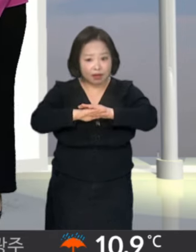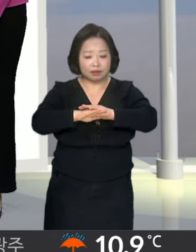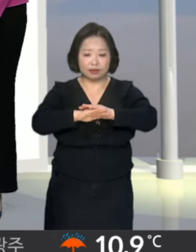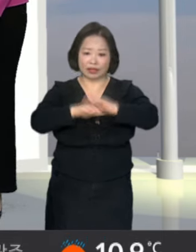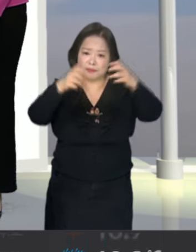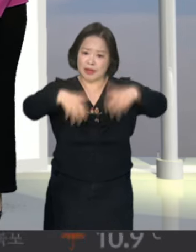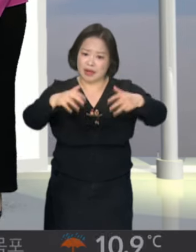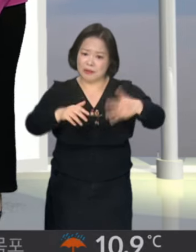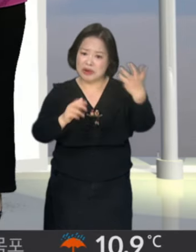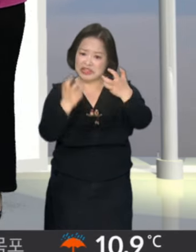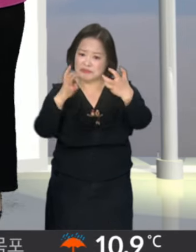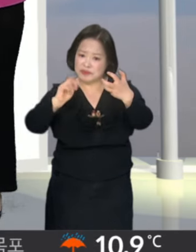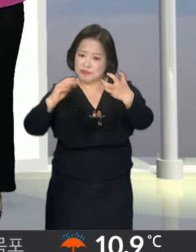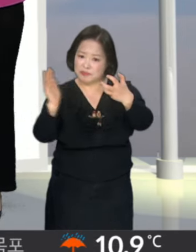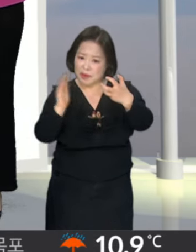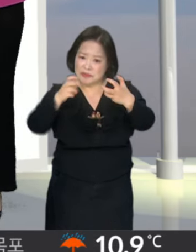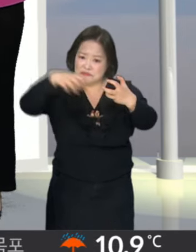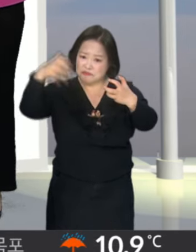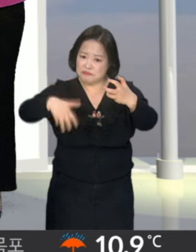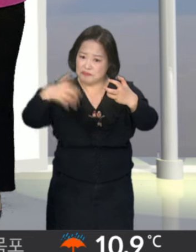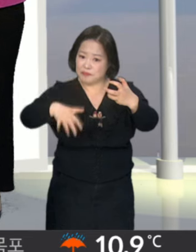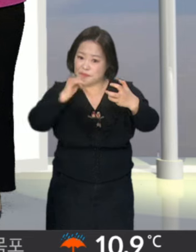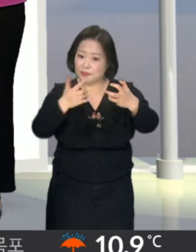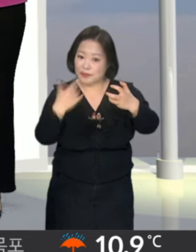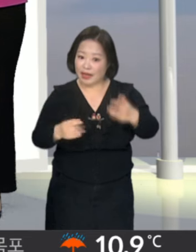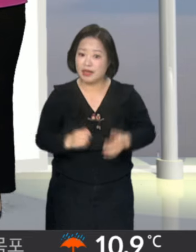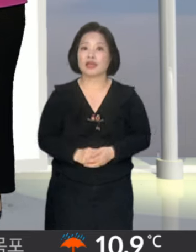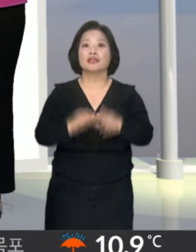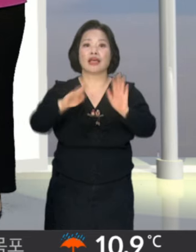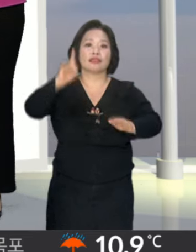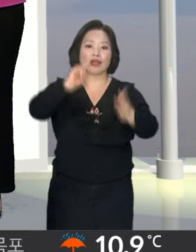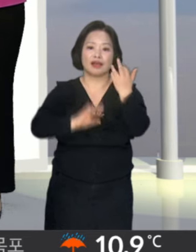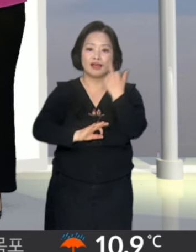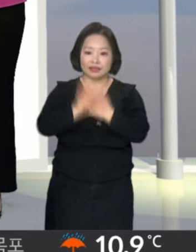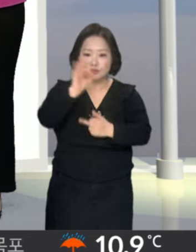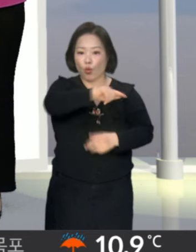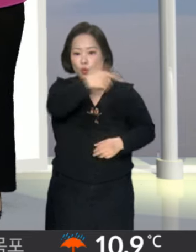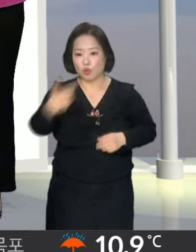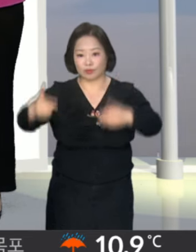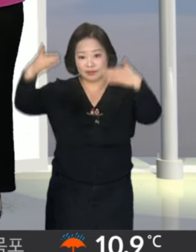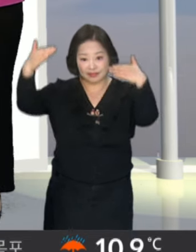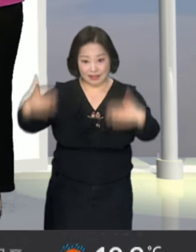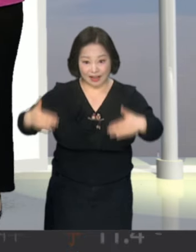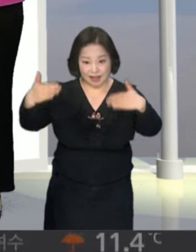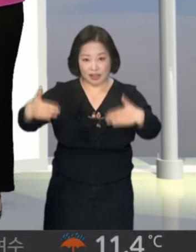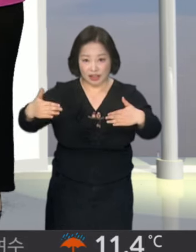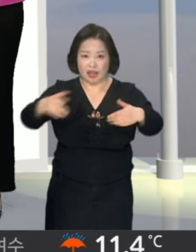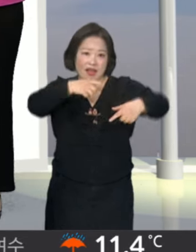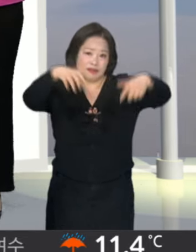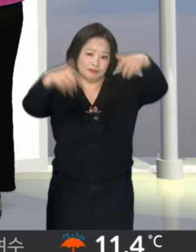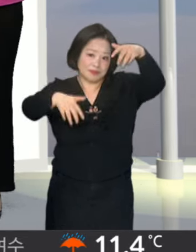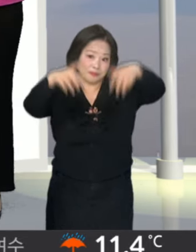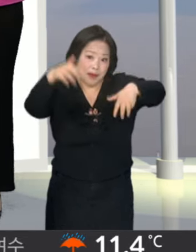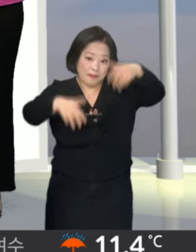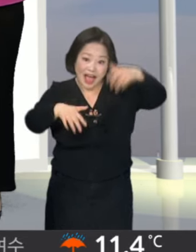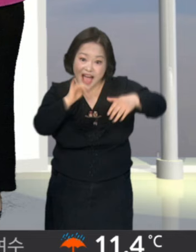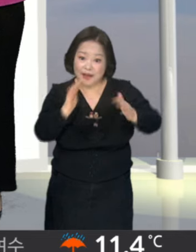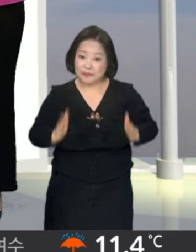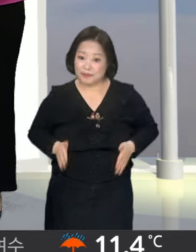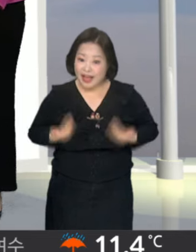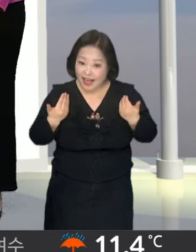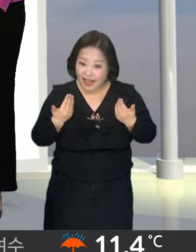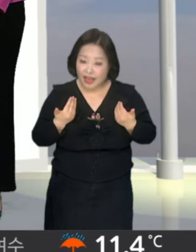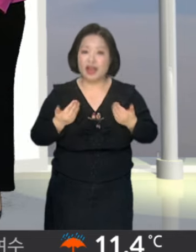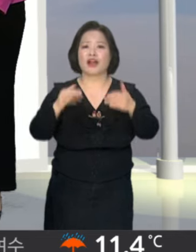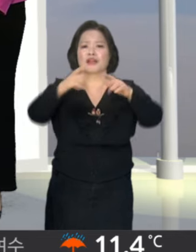80mm의 큰 비가 내리겠습니다. 내일도 아침부터 오후 사이 내륙을 중심으로 비가 살짝 지날 텐데요.